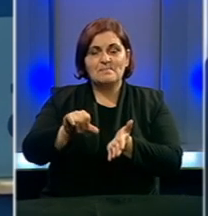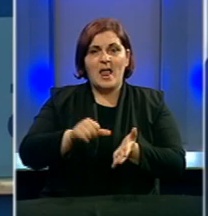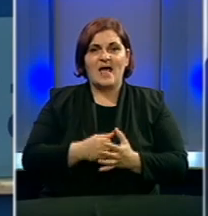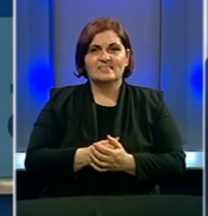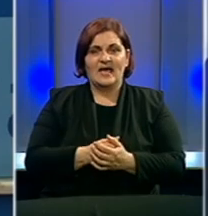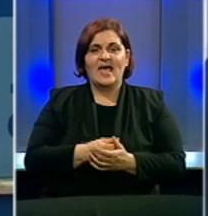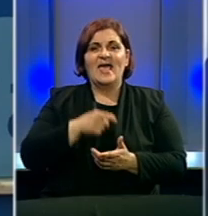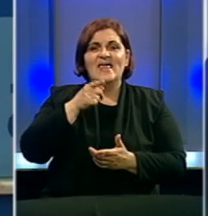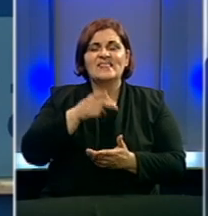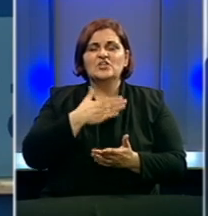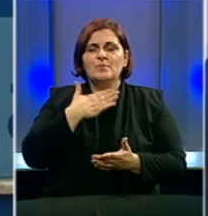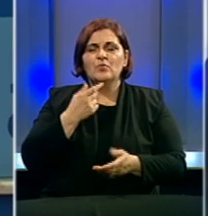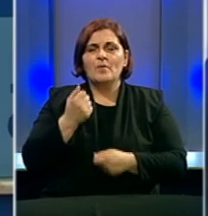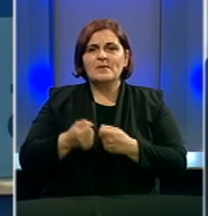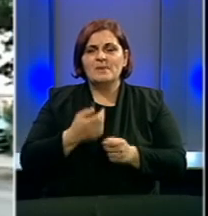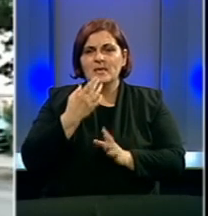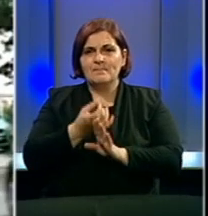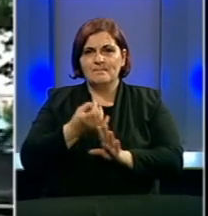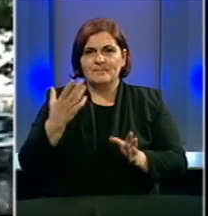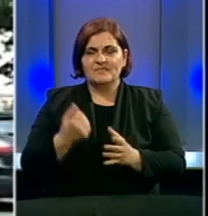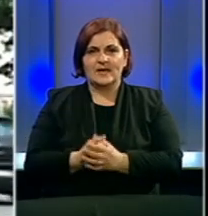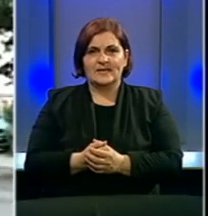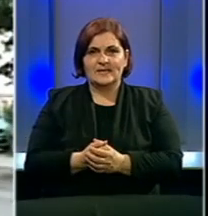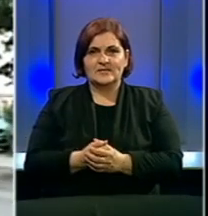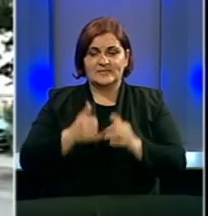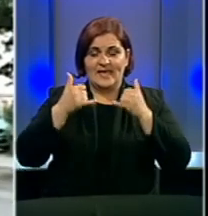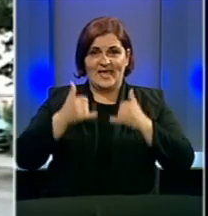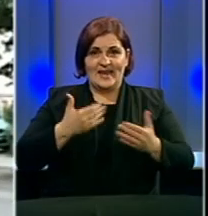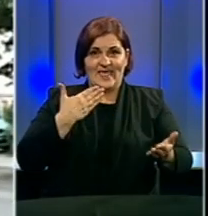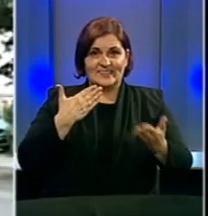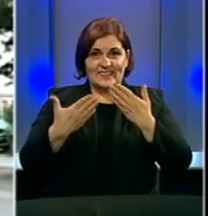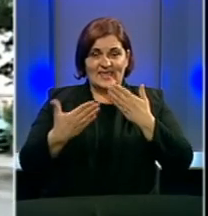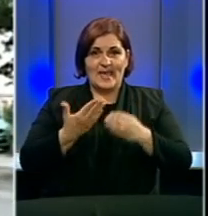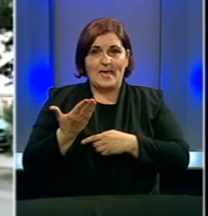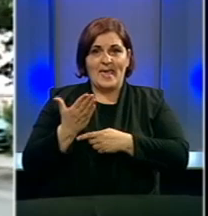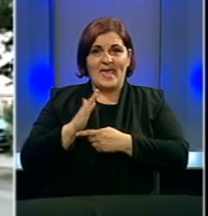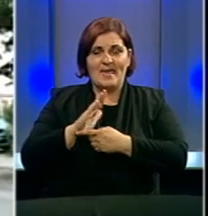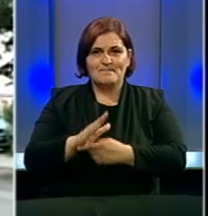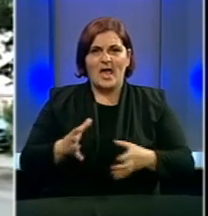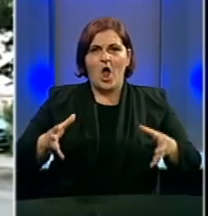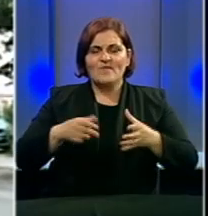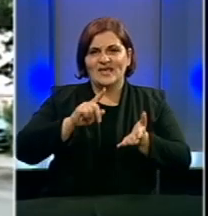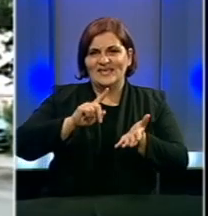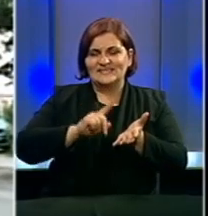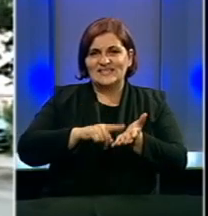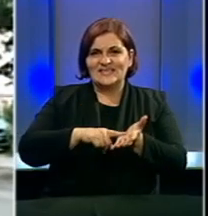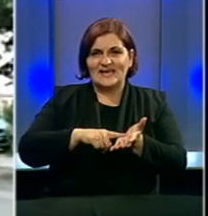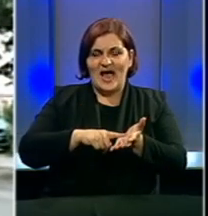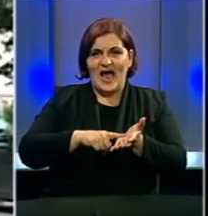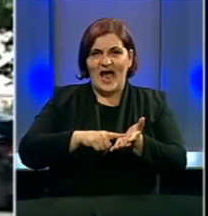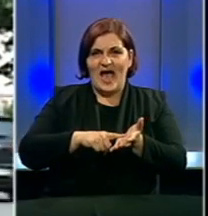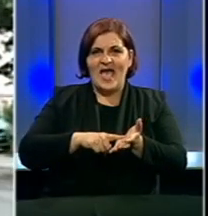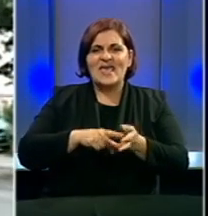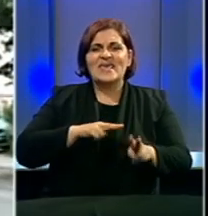će tu ići mnogo brže i efikasniji. Na današnjem sastanku predstavnika Konfederacije sindikata i